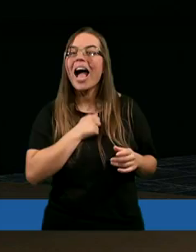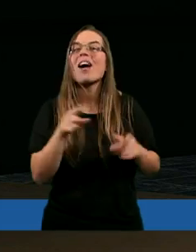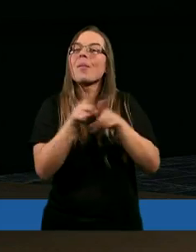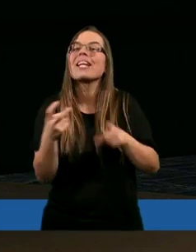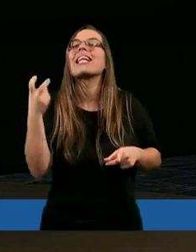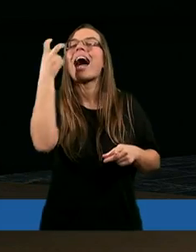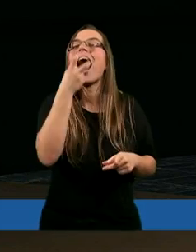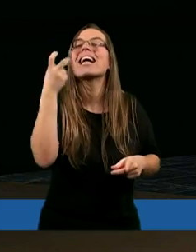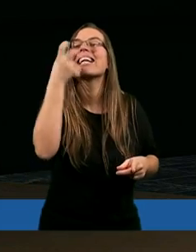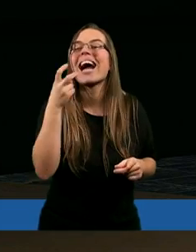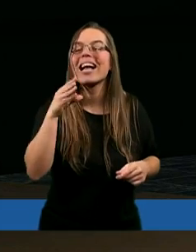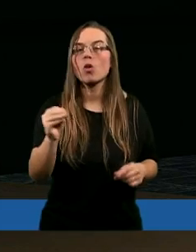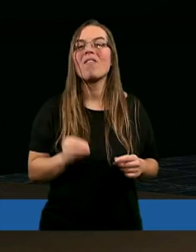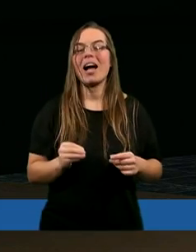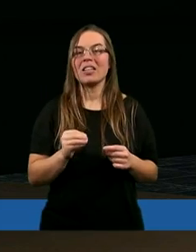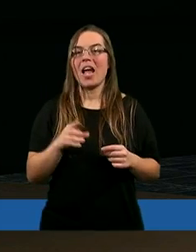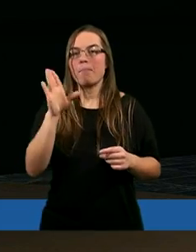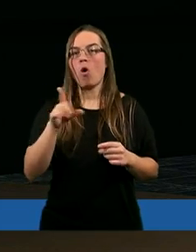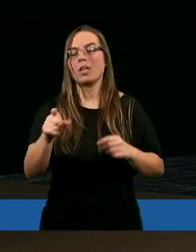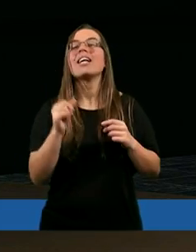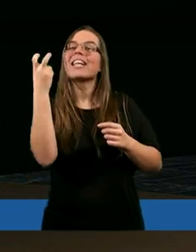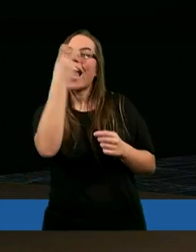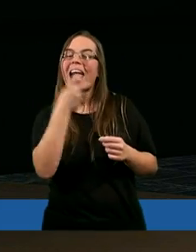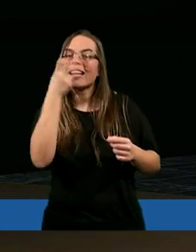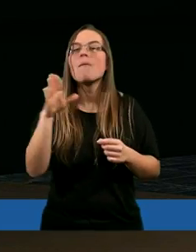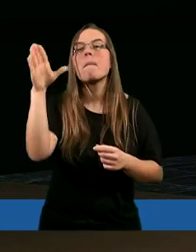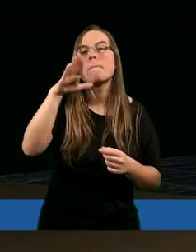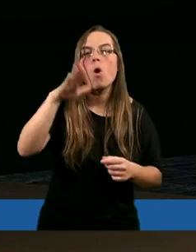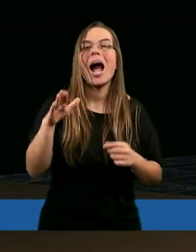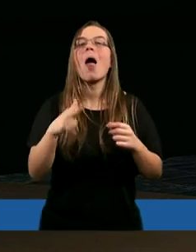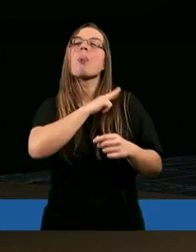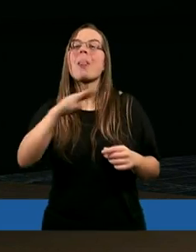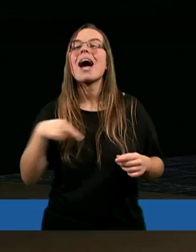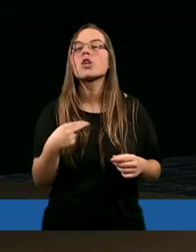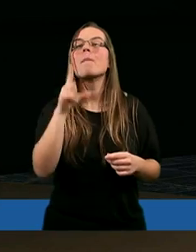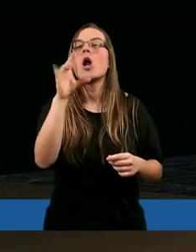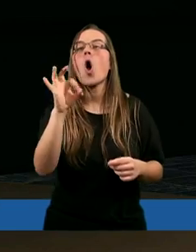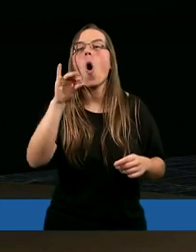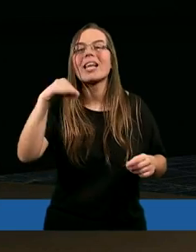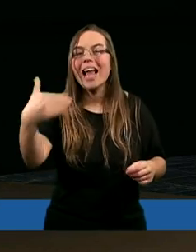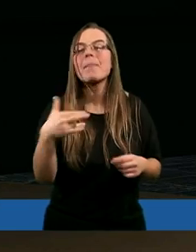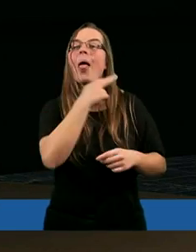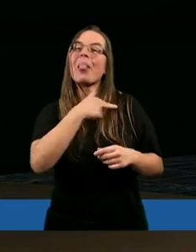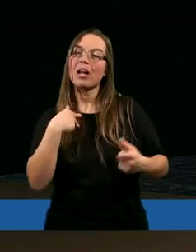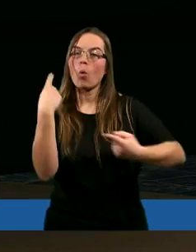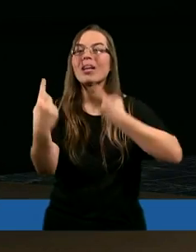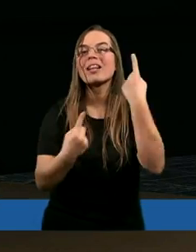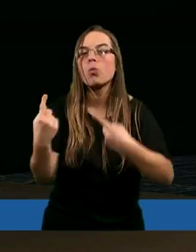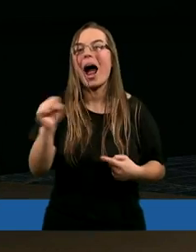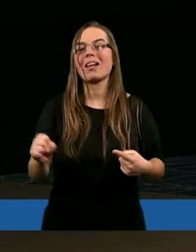zainteresowanie i zainteresowanie Boga naszym losem, naszą sytuacją.